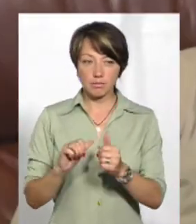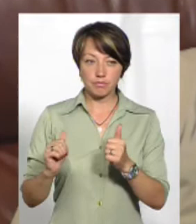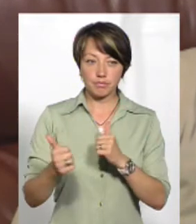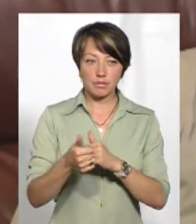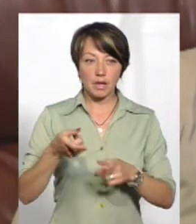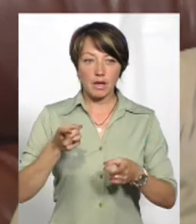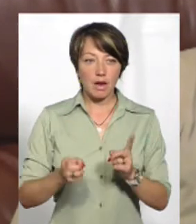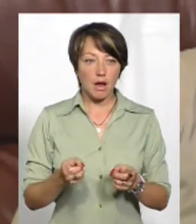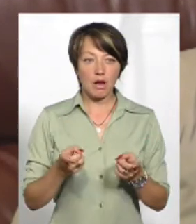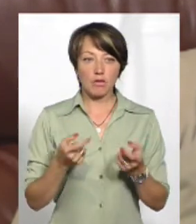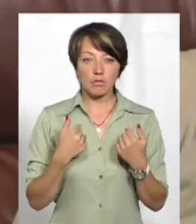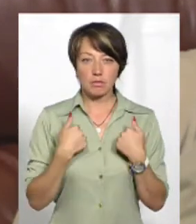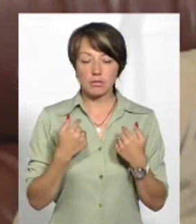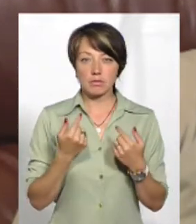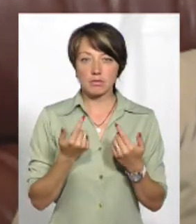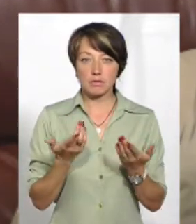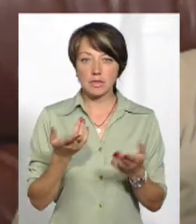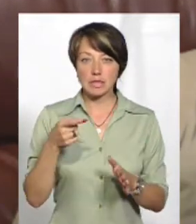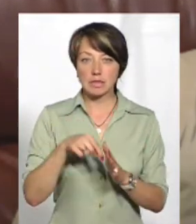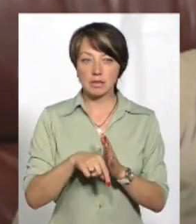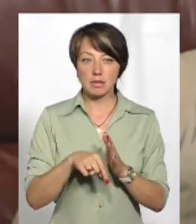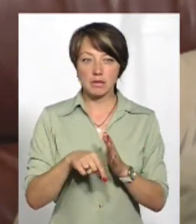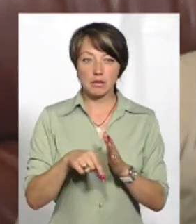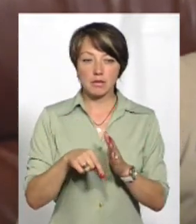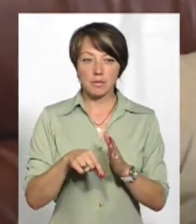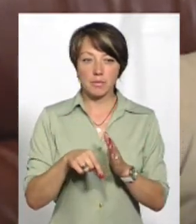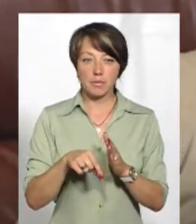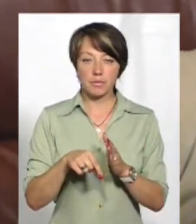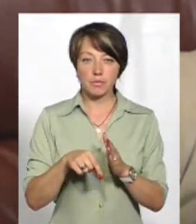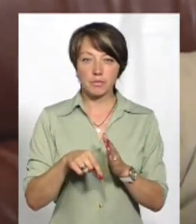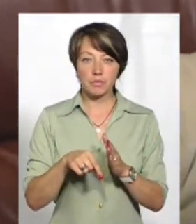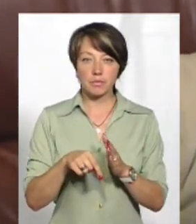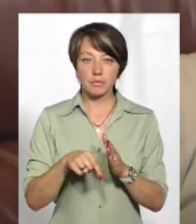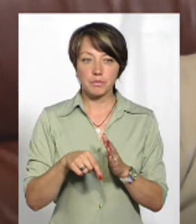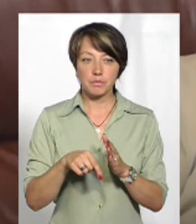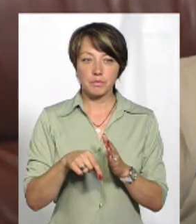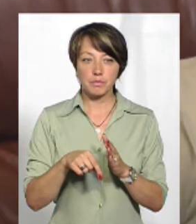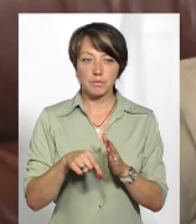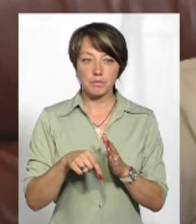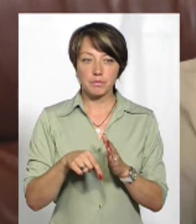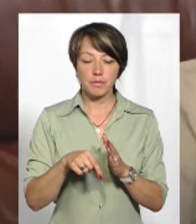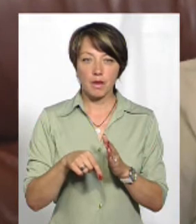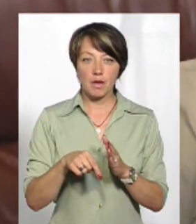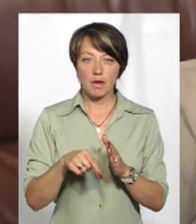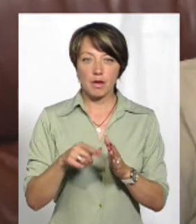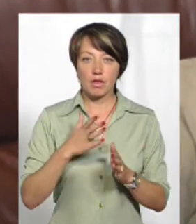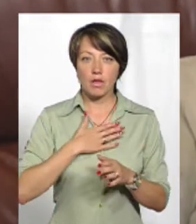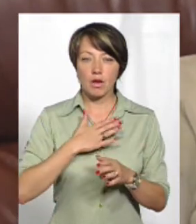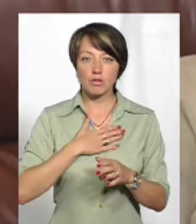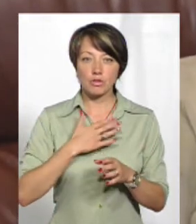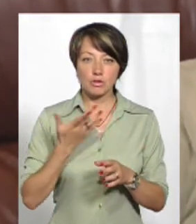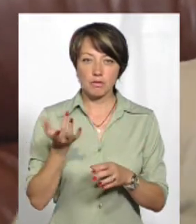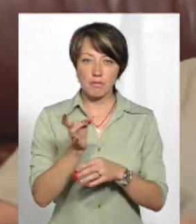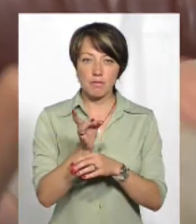Реально, як знак, прилетіли наші, ну, так розумію, там, міги, і, напевно, що міги.